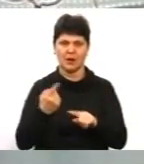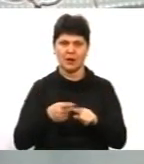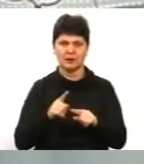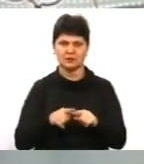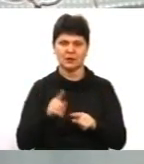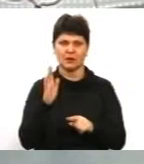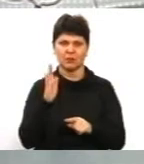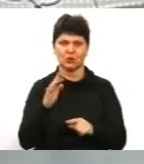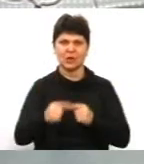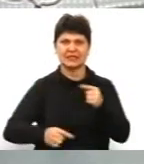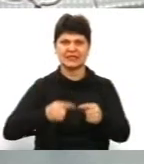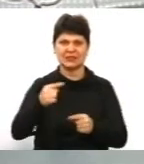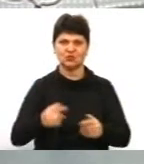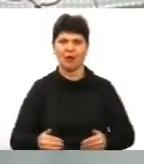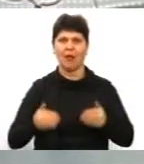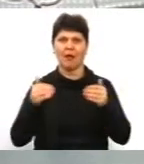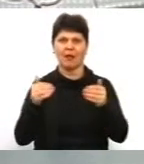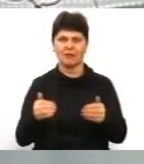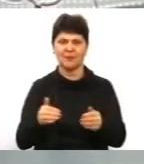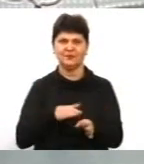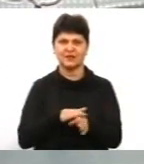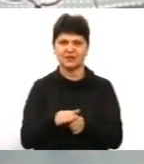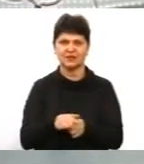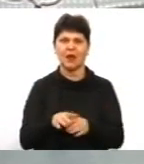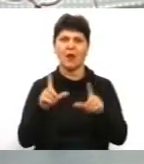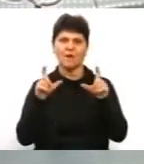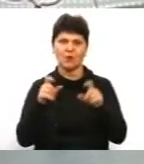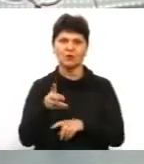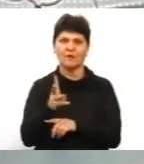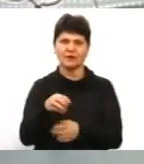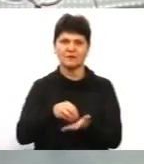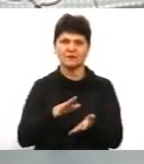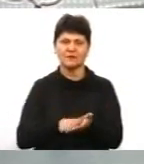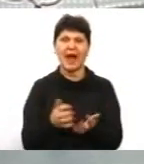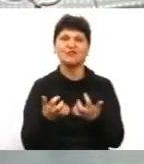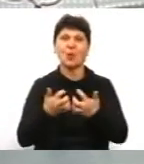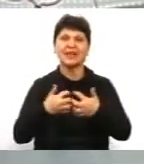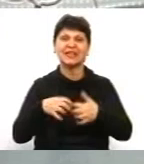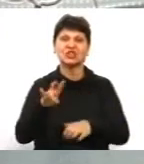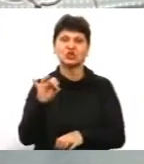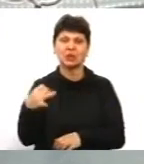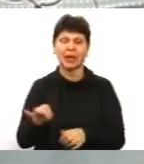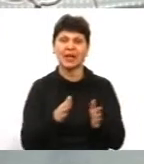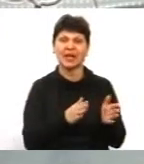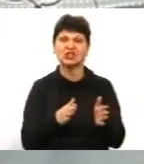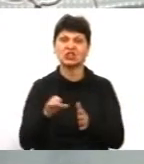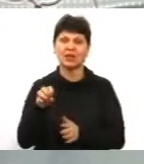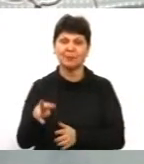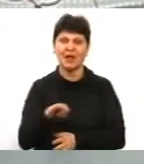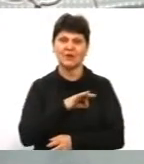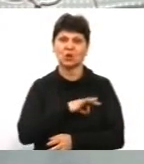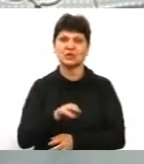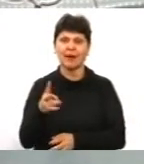іслідуючих етапів здійснення фото-відеофіксації, але вже в автоматичному режимі. Буде таке використання